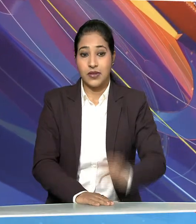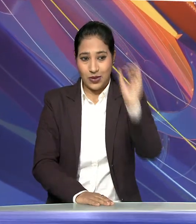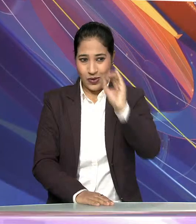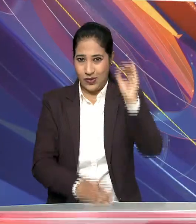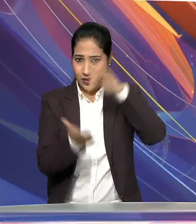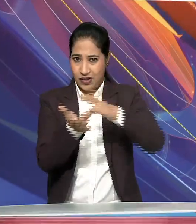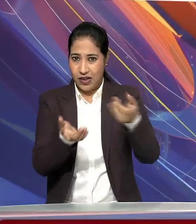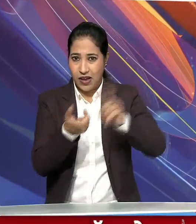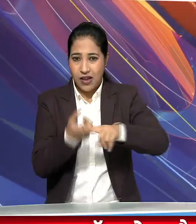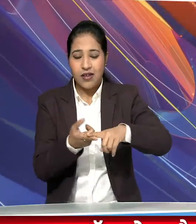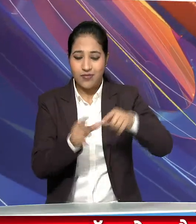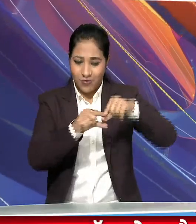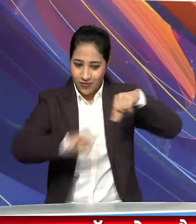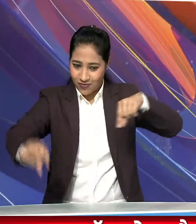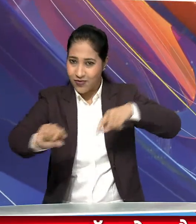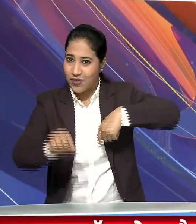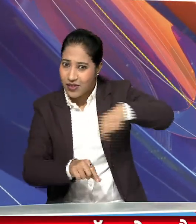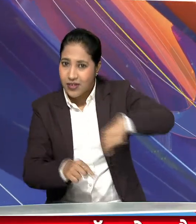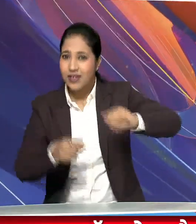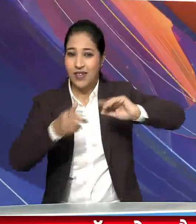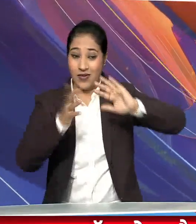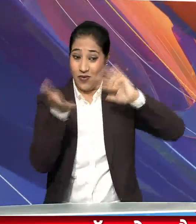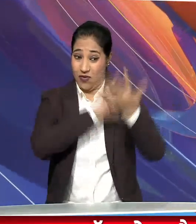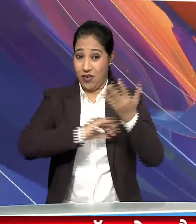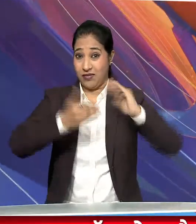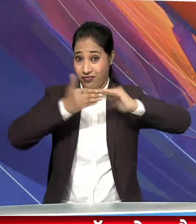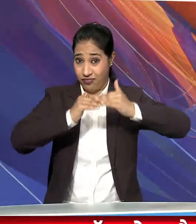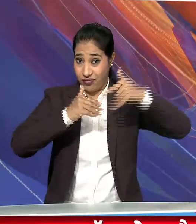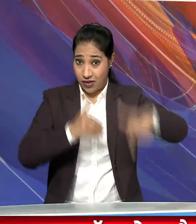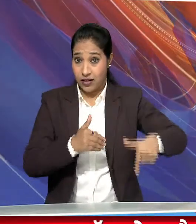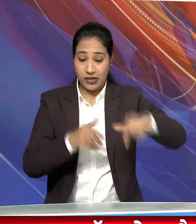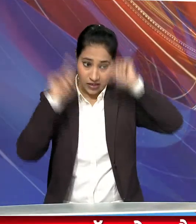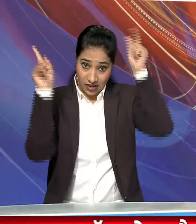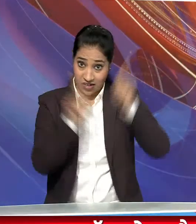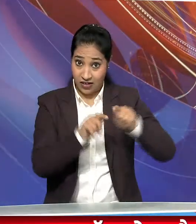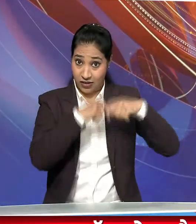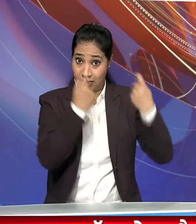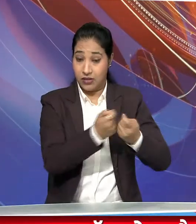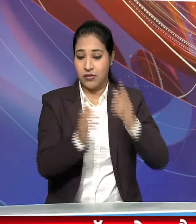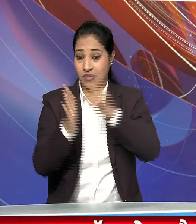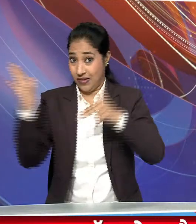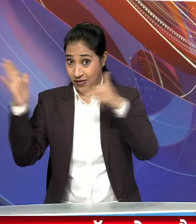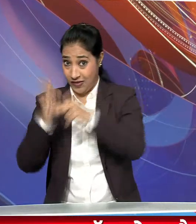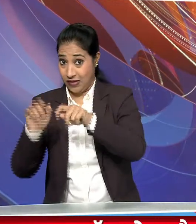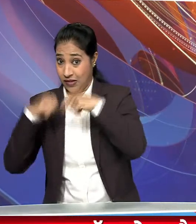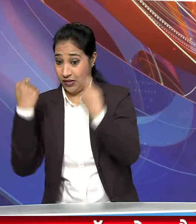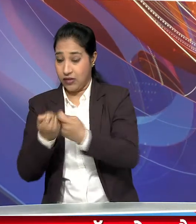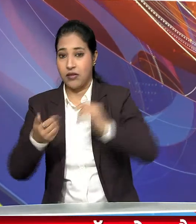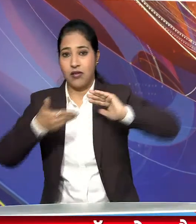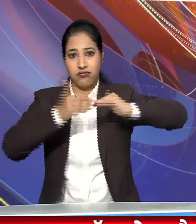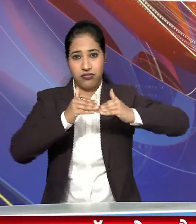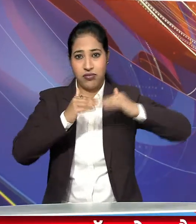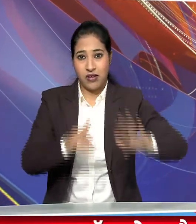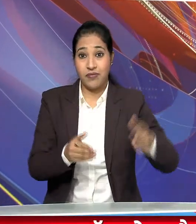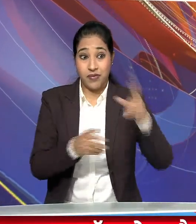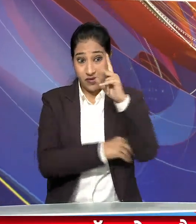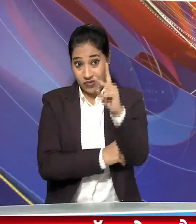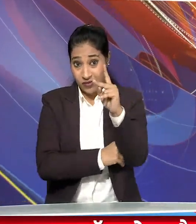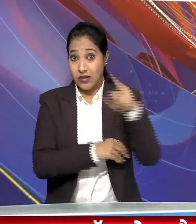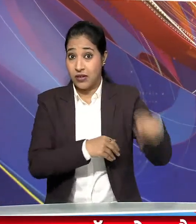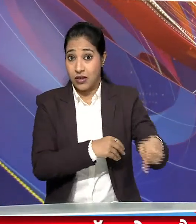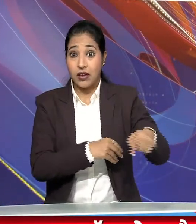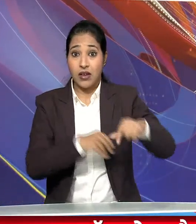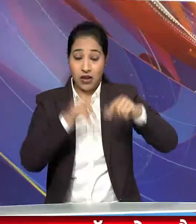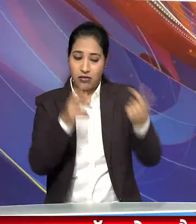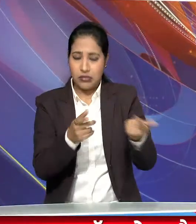ओडिशा में चल रही होके विश्पुक कप के क्रोसोवर मुकाबले में आज बारत की न्यूजिलेंड से भेडंत पूल डी में दूस्टरे स्थान पर